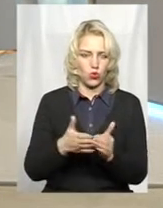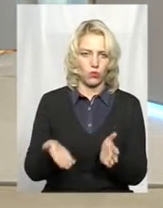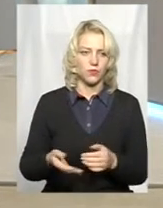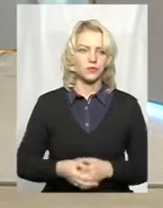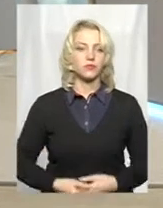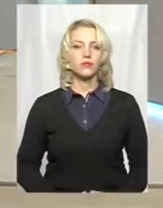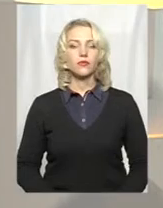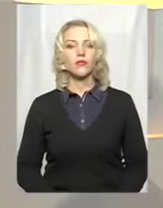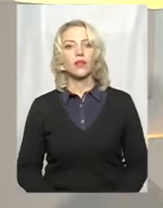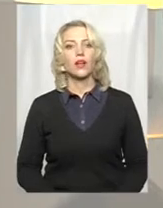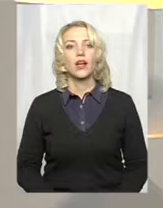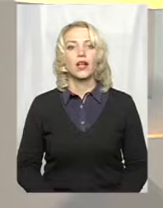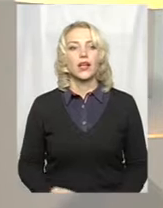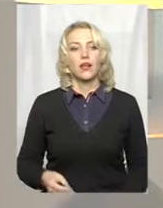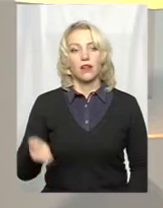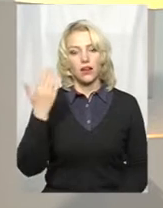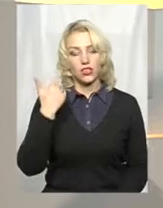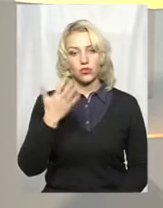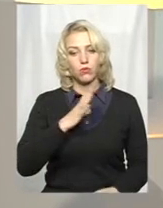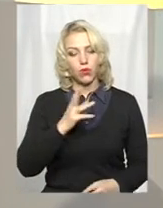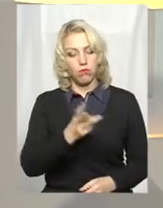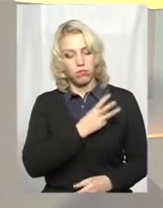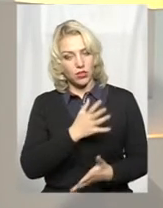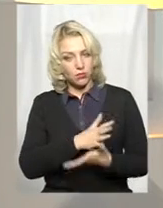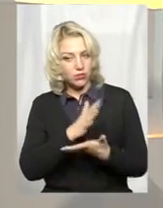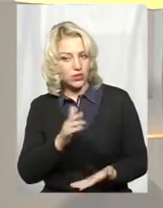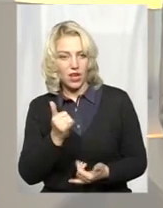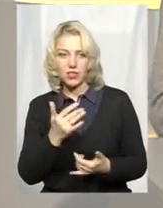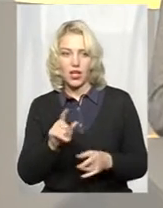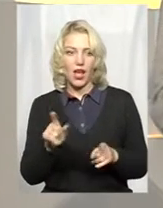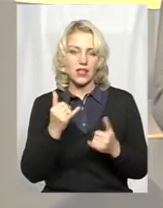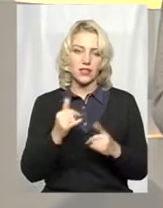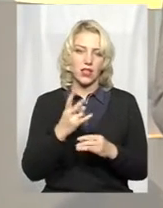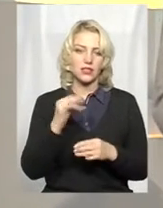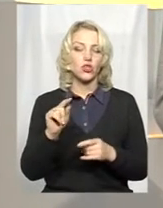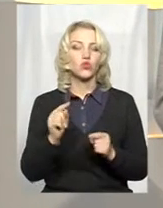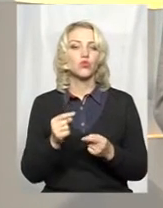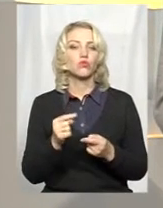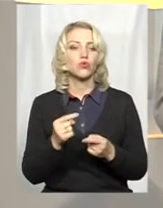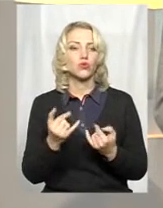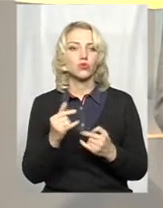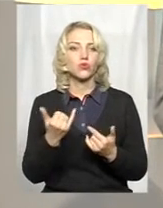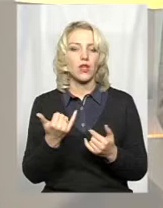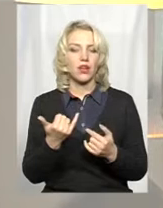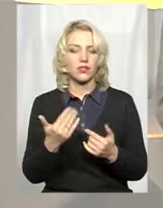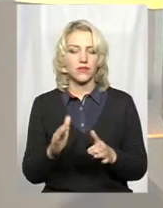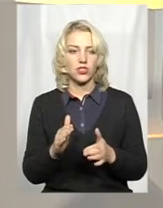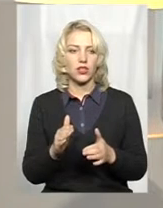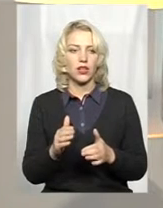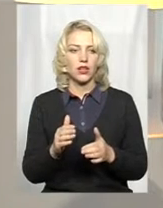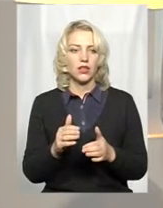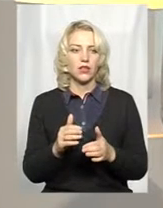Ви кажете, що раніше вона найбільш бажаною була, зараз вже ні. Чому зараз так стрімко йде